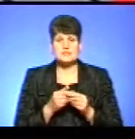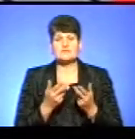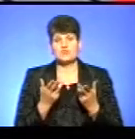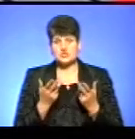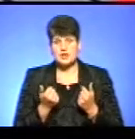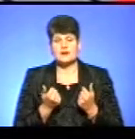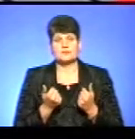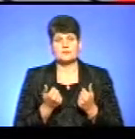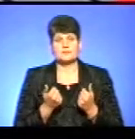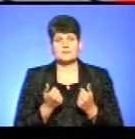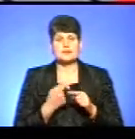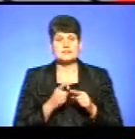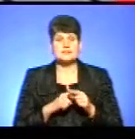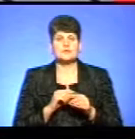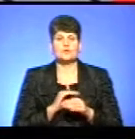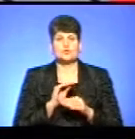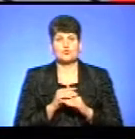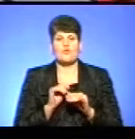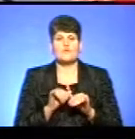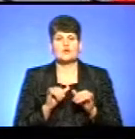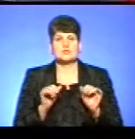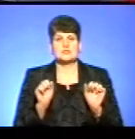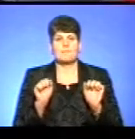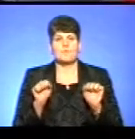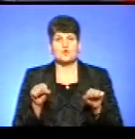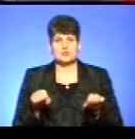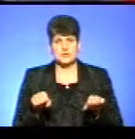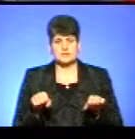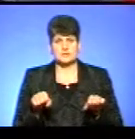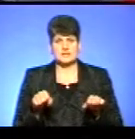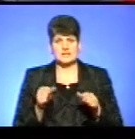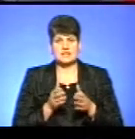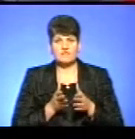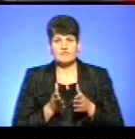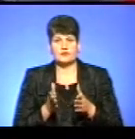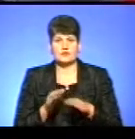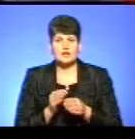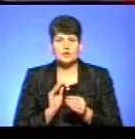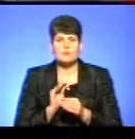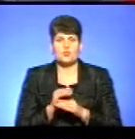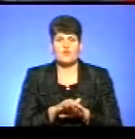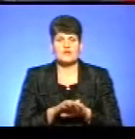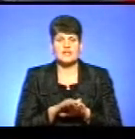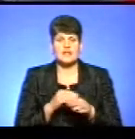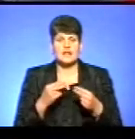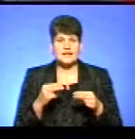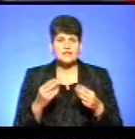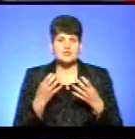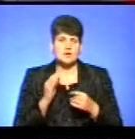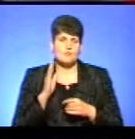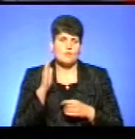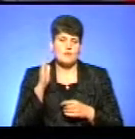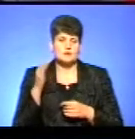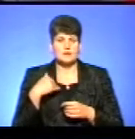додаткове розширення можливостей і виходи на додаткові ринки, вони ще попереду, я думаю, що це